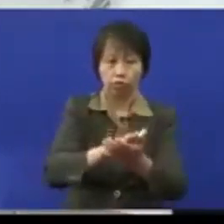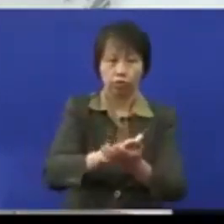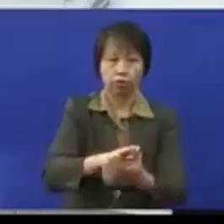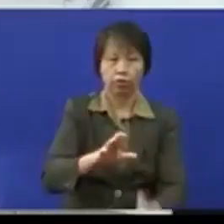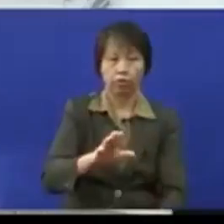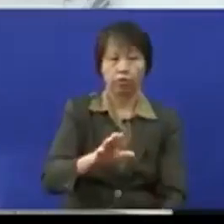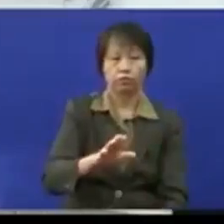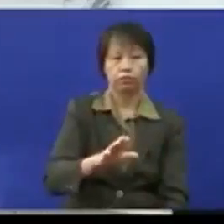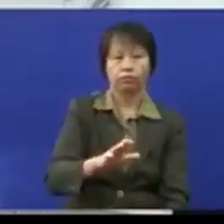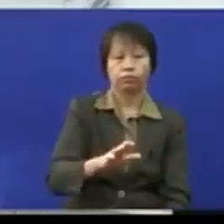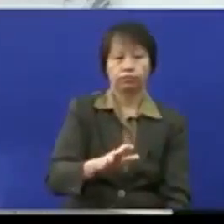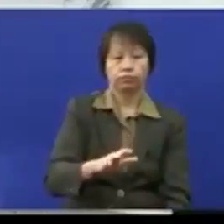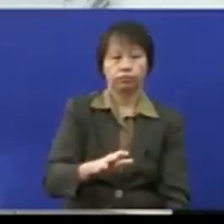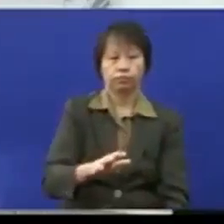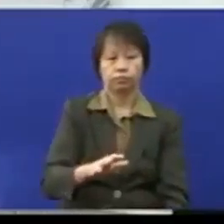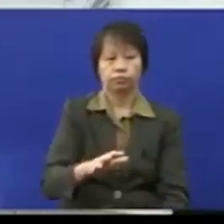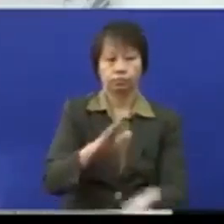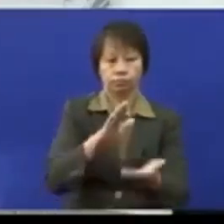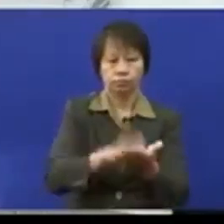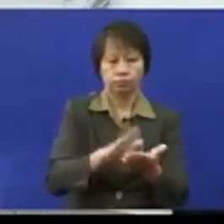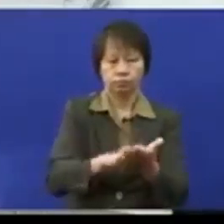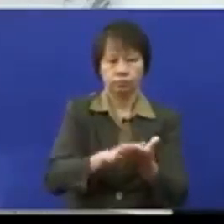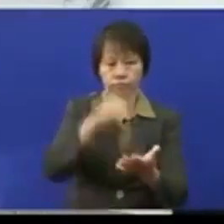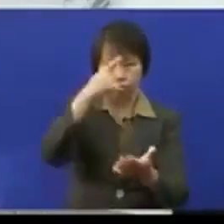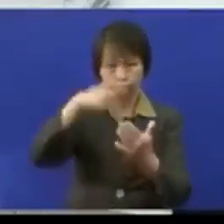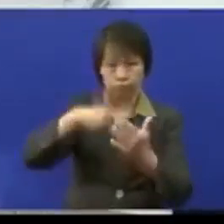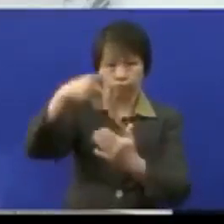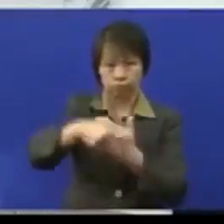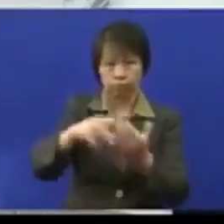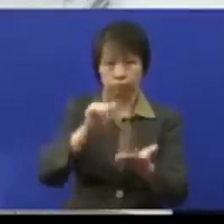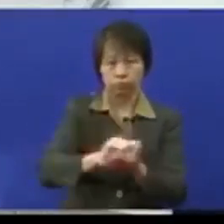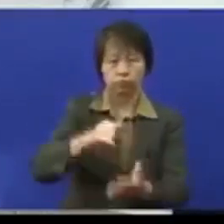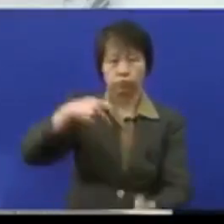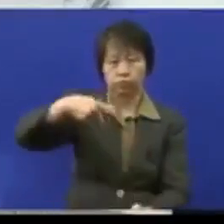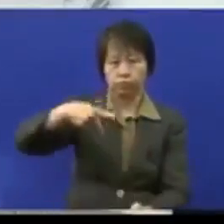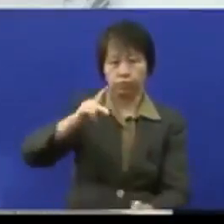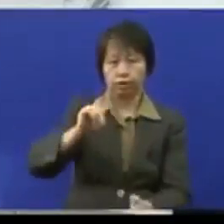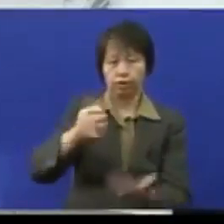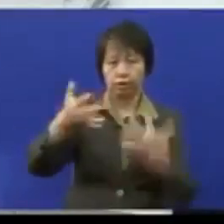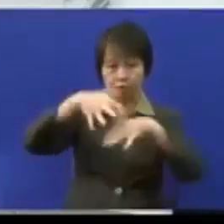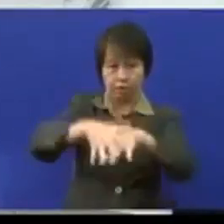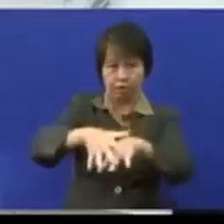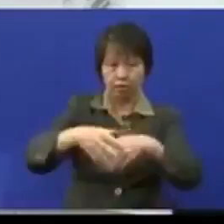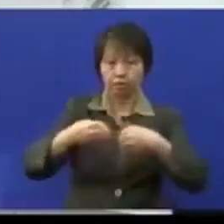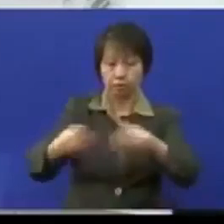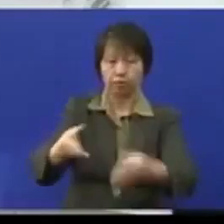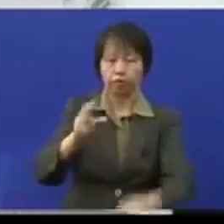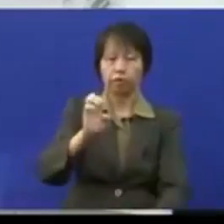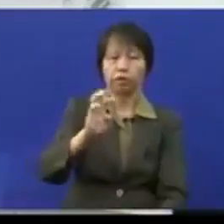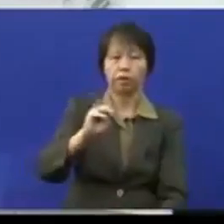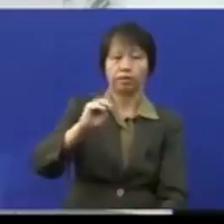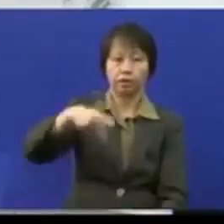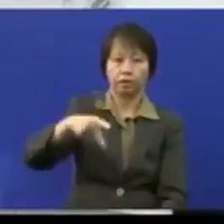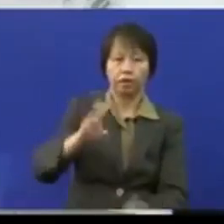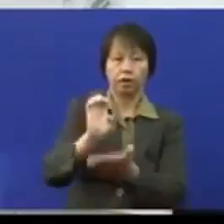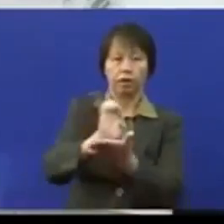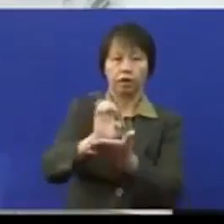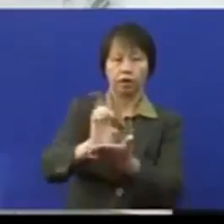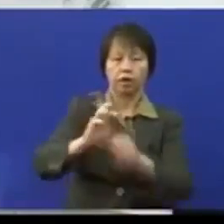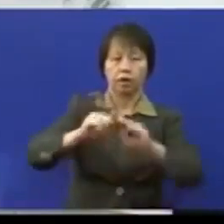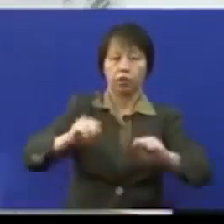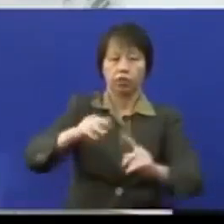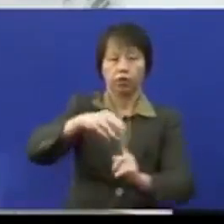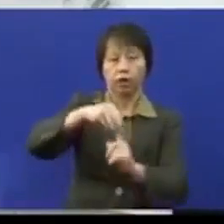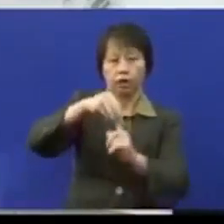pelajar yang menjadi pelajar kepada program ini PPKI ini diberikan EMK allowance murid